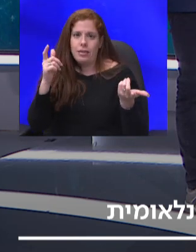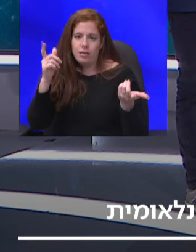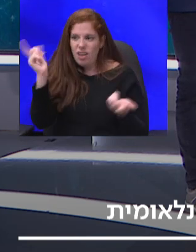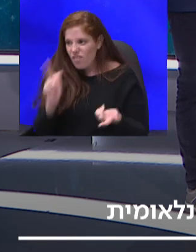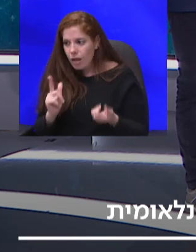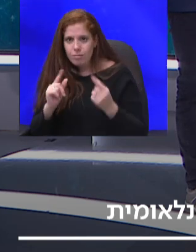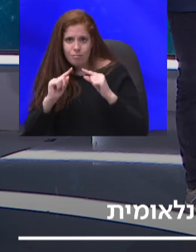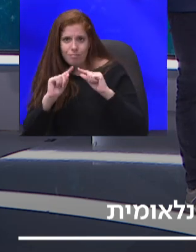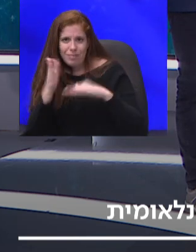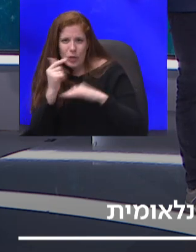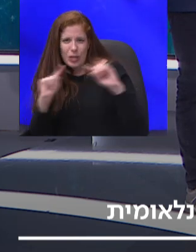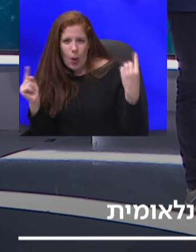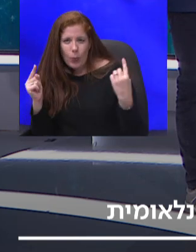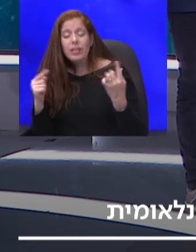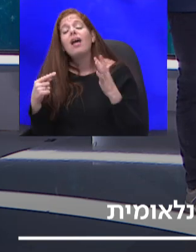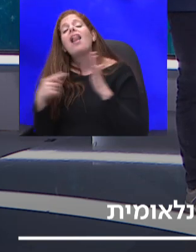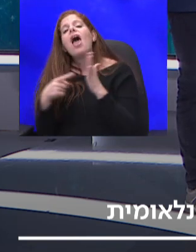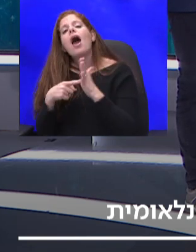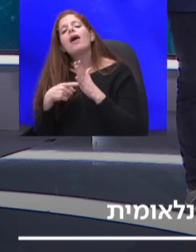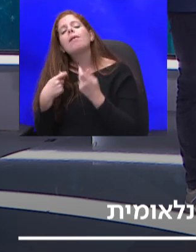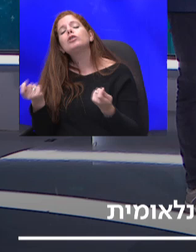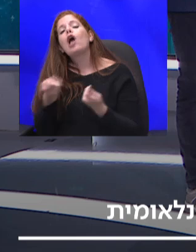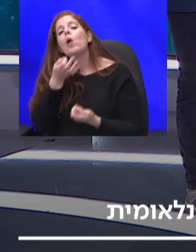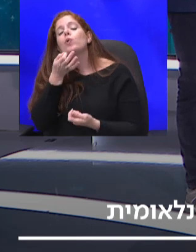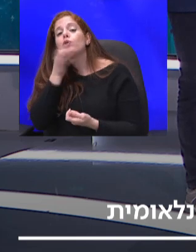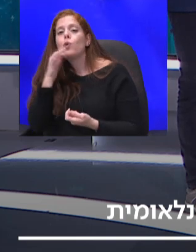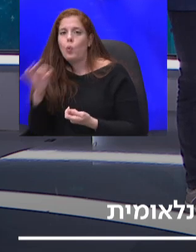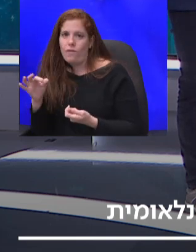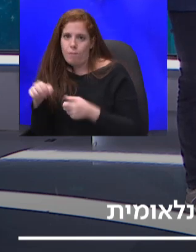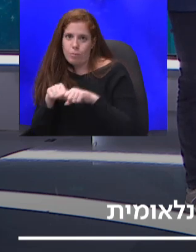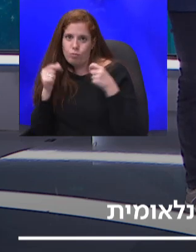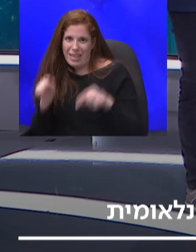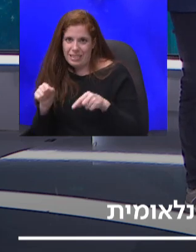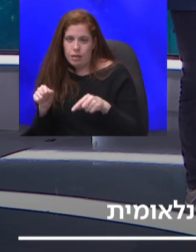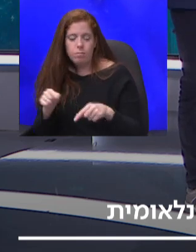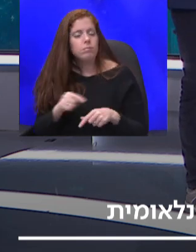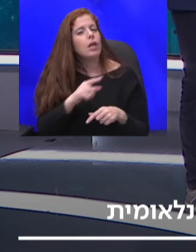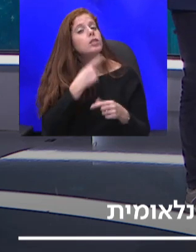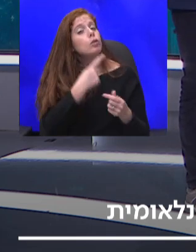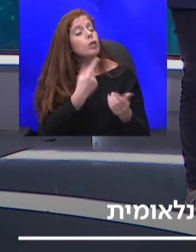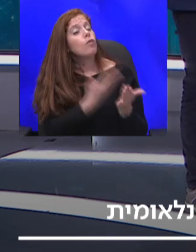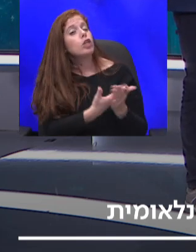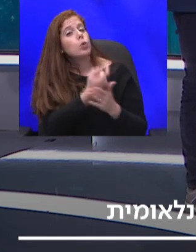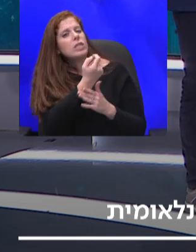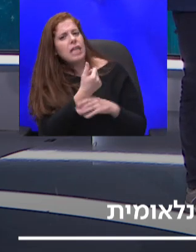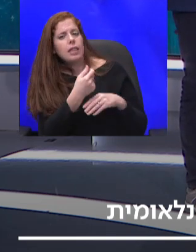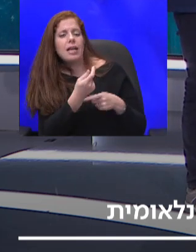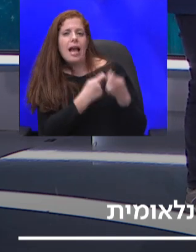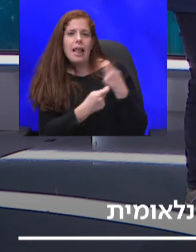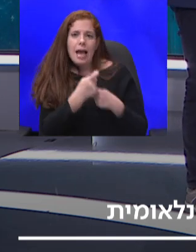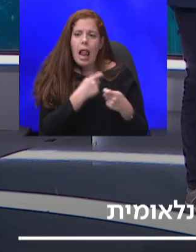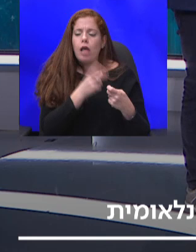עמיד לסוג הזה של המשבר. אז את אומרת, לסוג הזה של המשבר, העובדה שאנחנו קצת כלכלה דואלית, יש לנו ענף הייטק חזק מאוד,